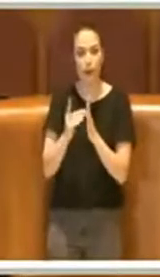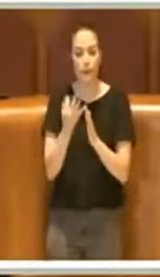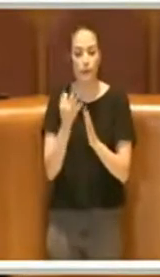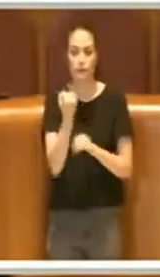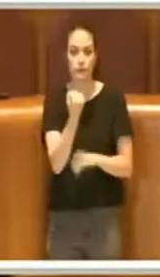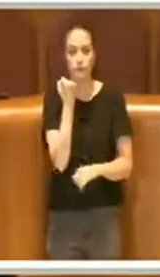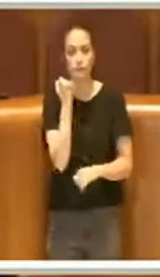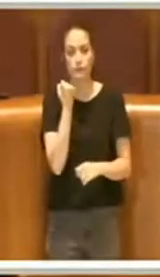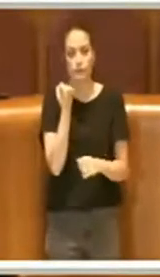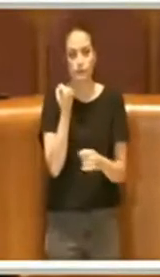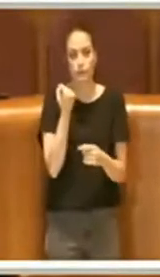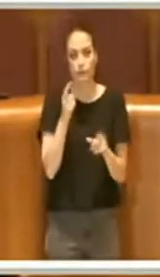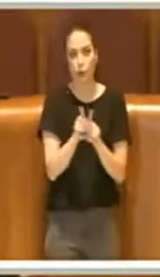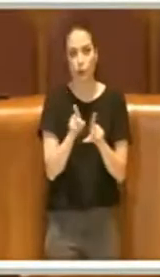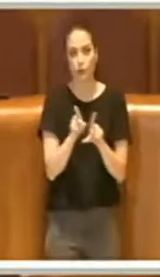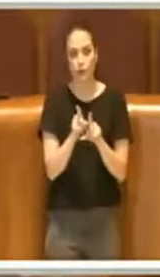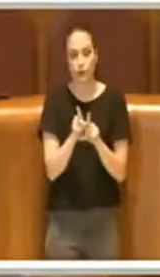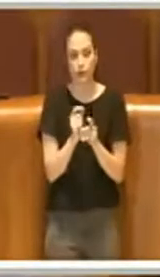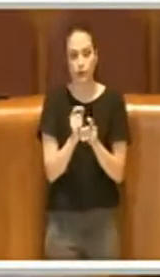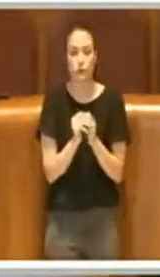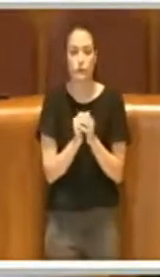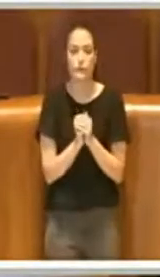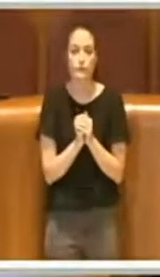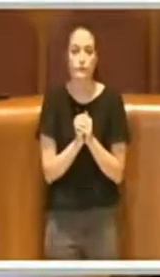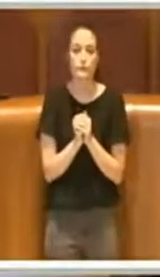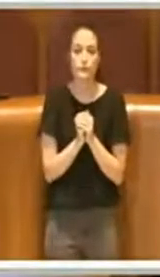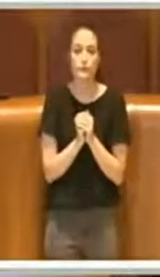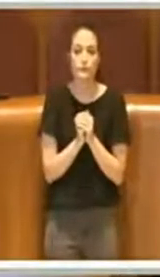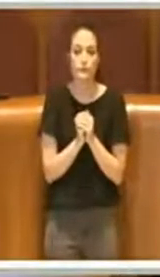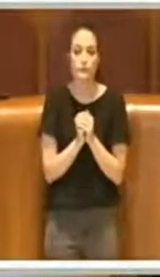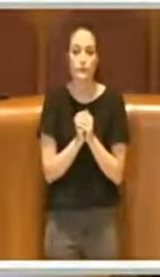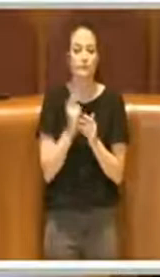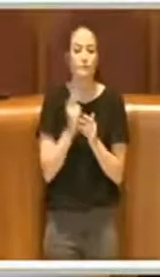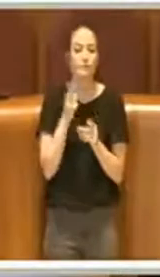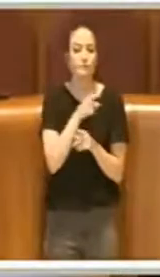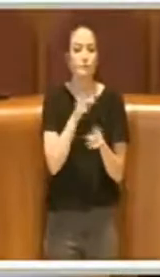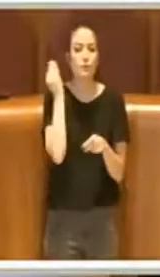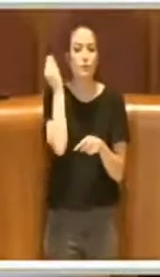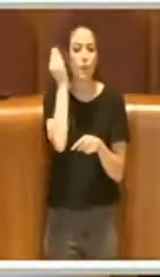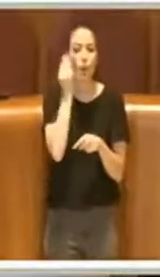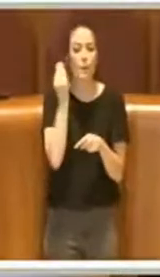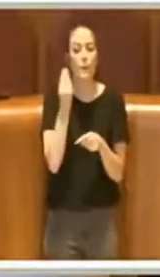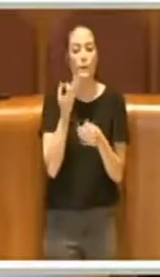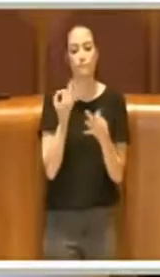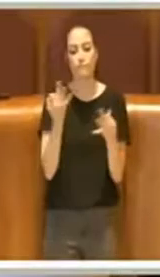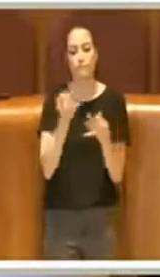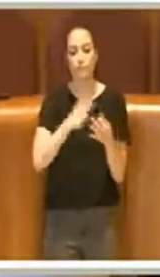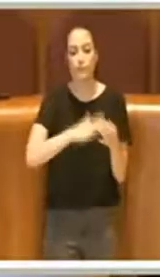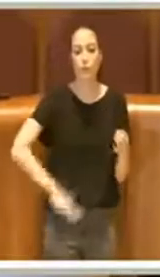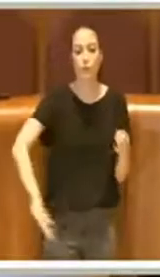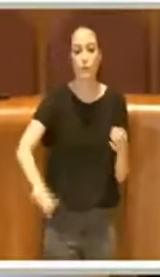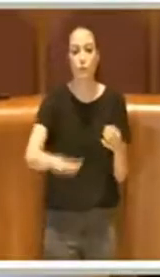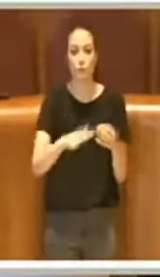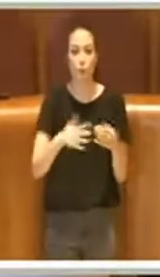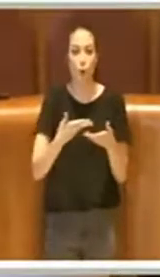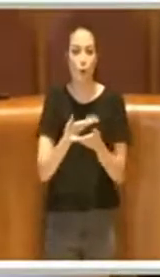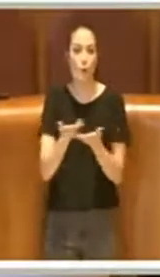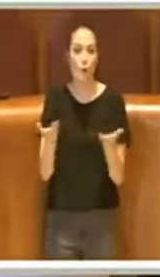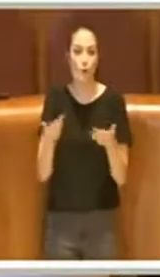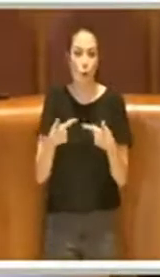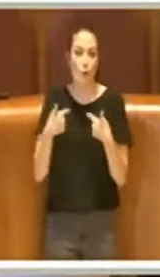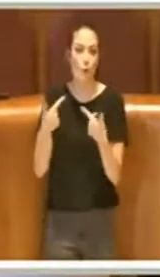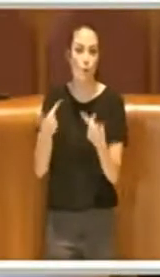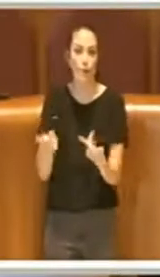La visione non è quella di possibilmente concediamo suolo pubblico, la visione è quella di,